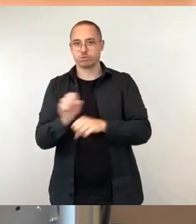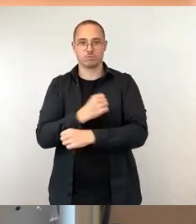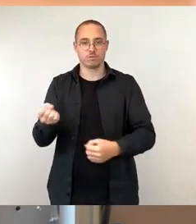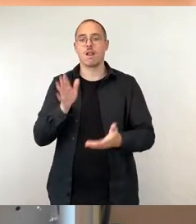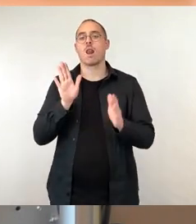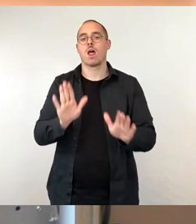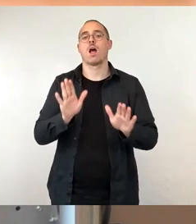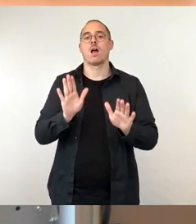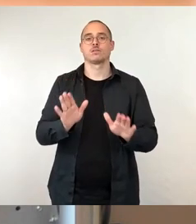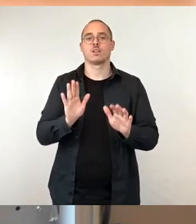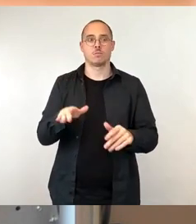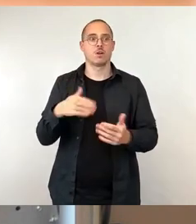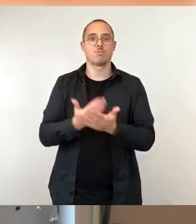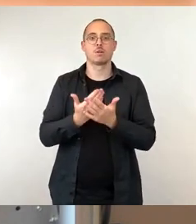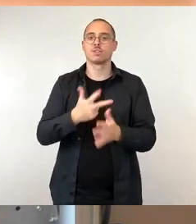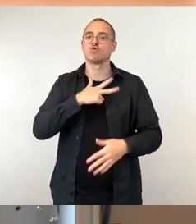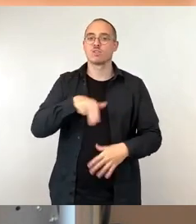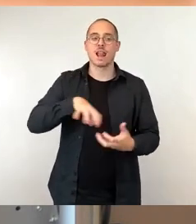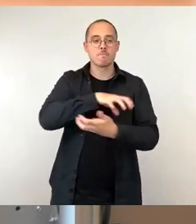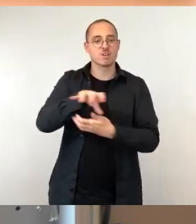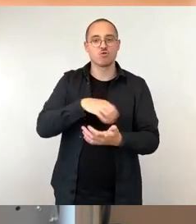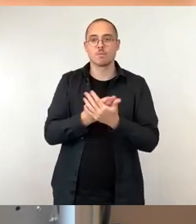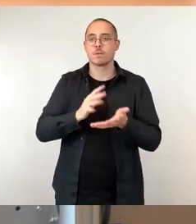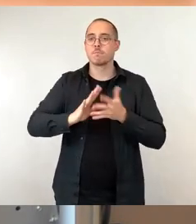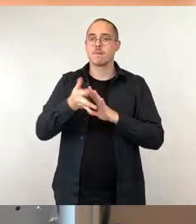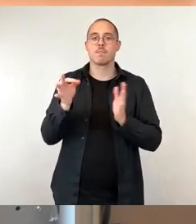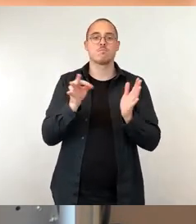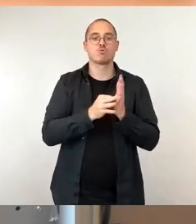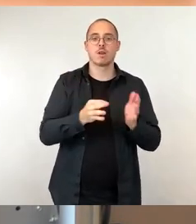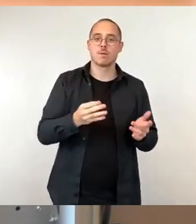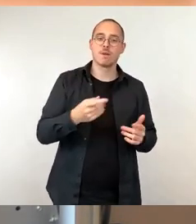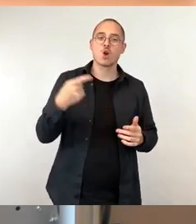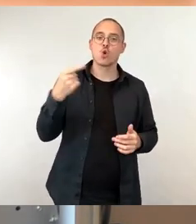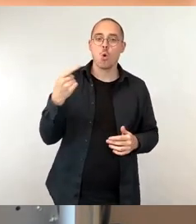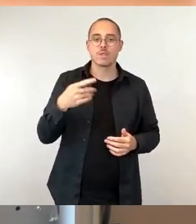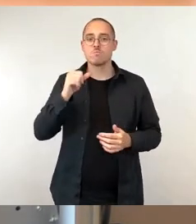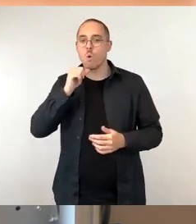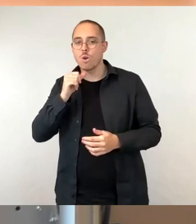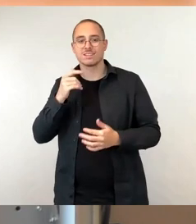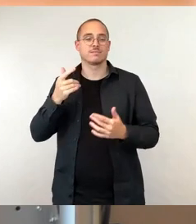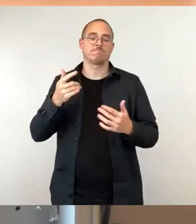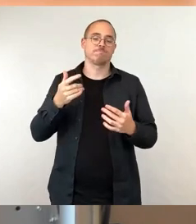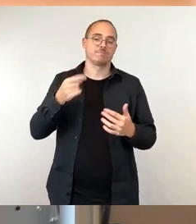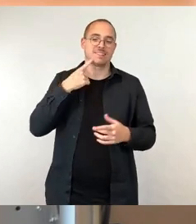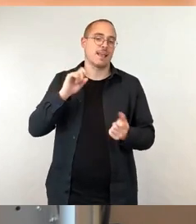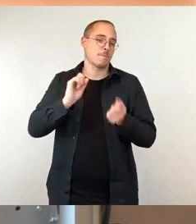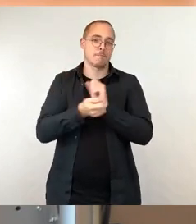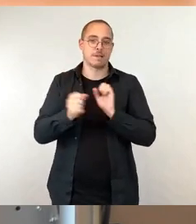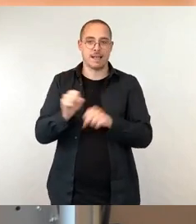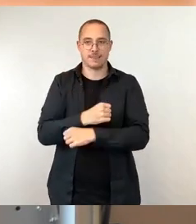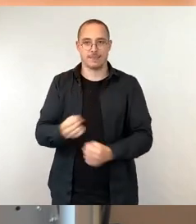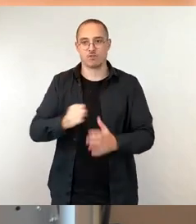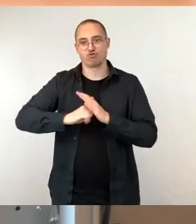und Burbiz, nicht schnell ändern. Aber wir haben eine Gesellschaft bei uns, bei der wirtschaftliche Leistung